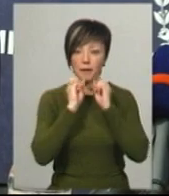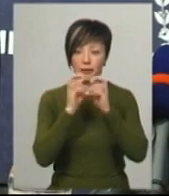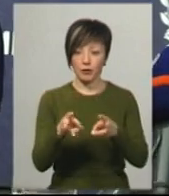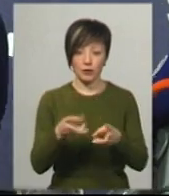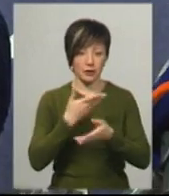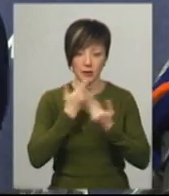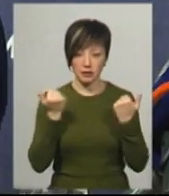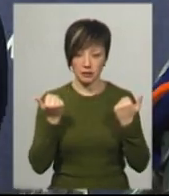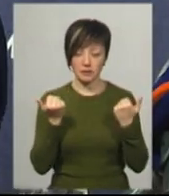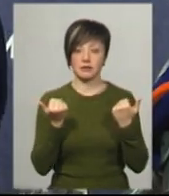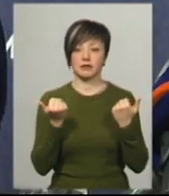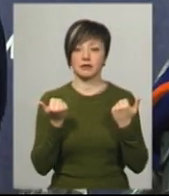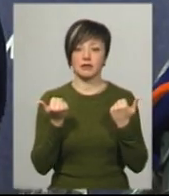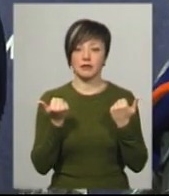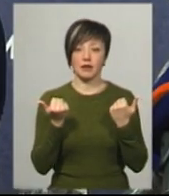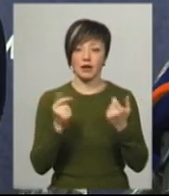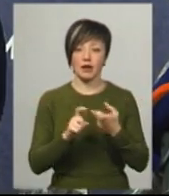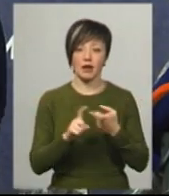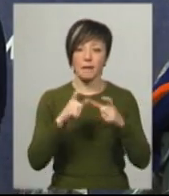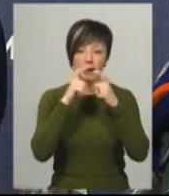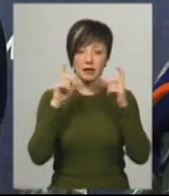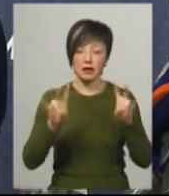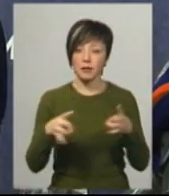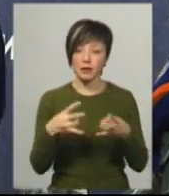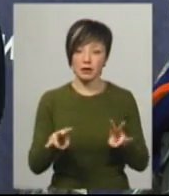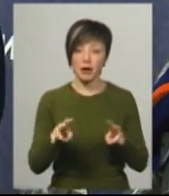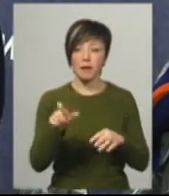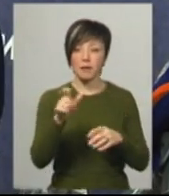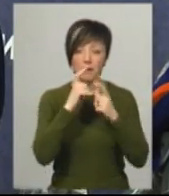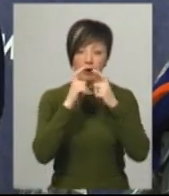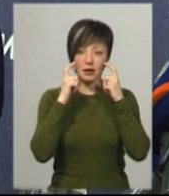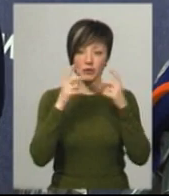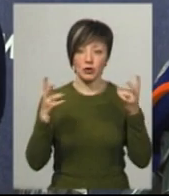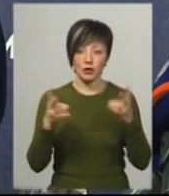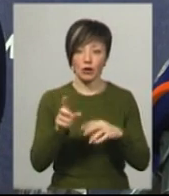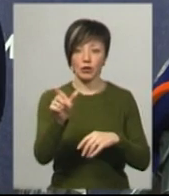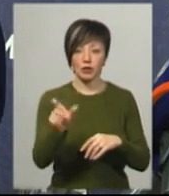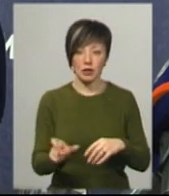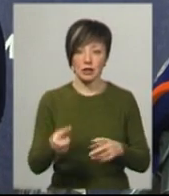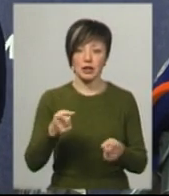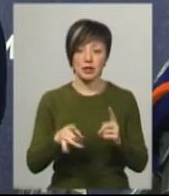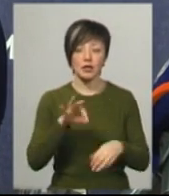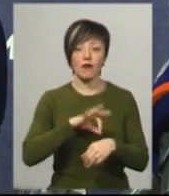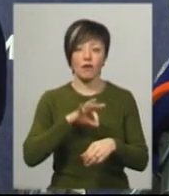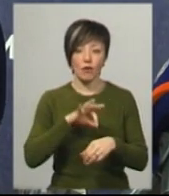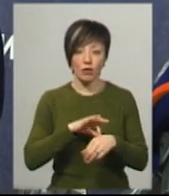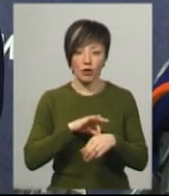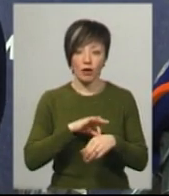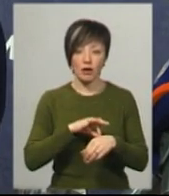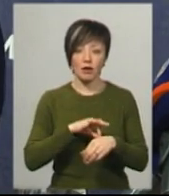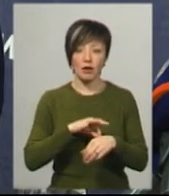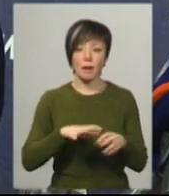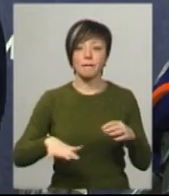на вас, то їй не потрібна маска. Маска потрібна для людини, яка дійсно хвора. В